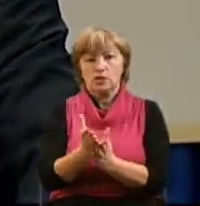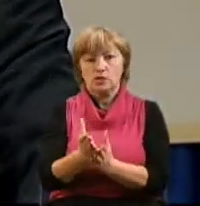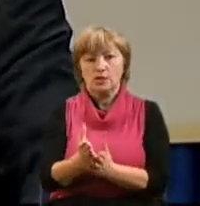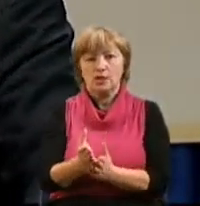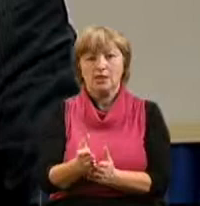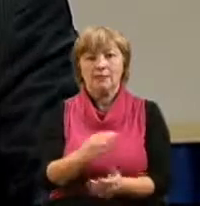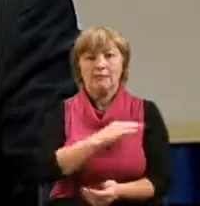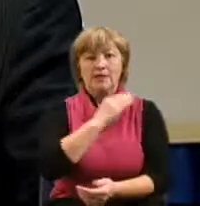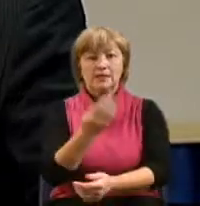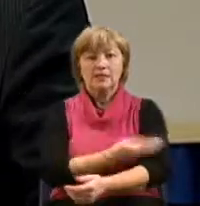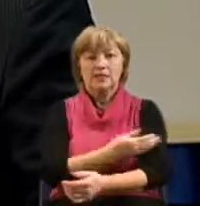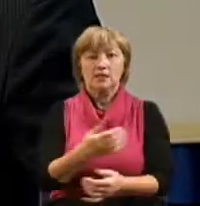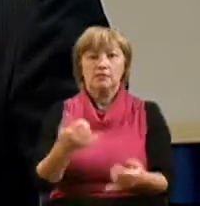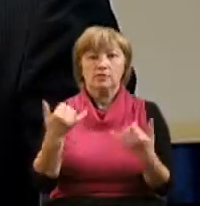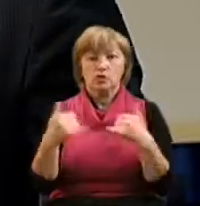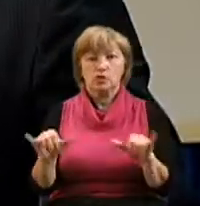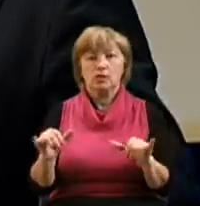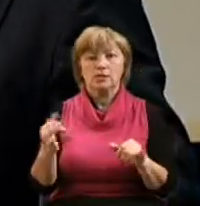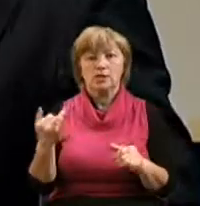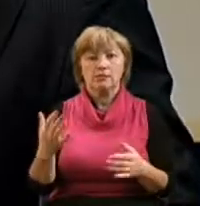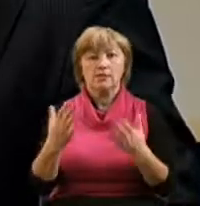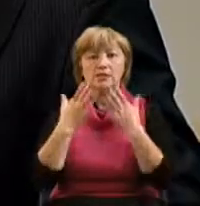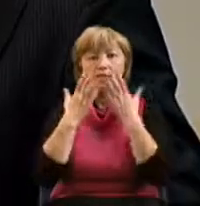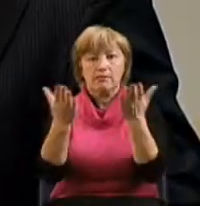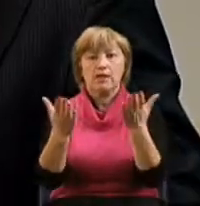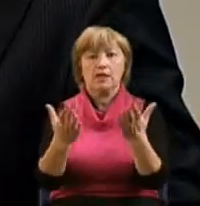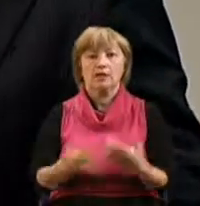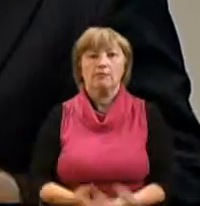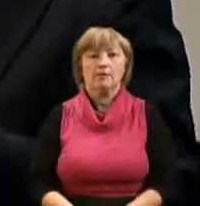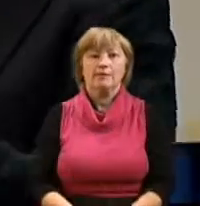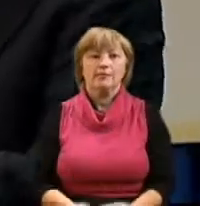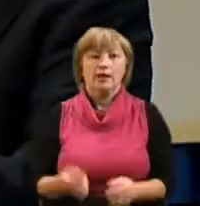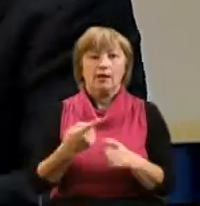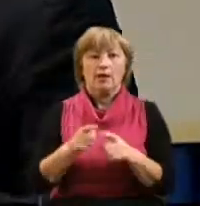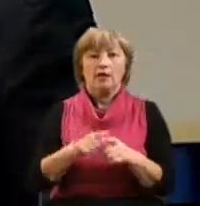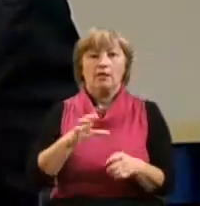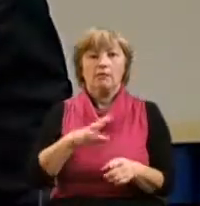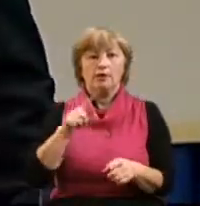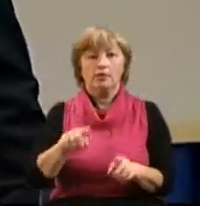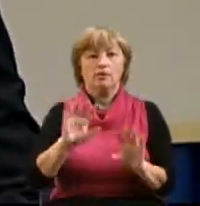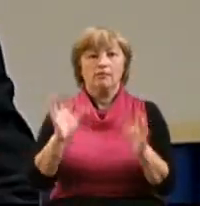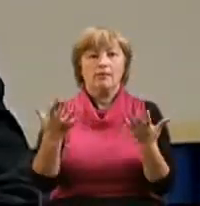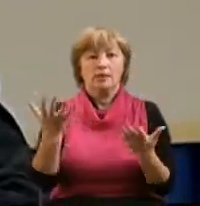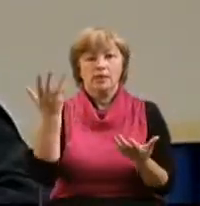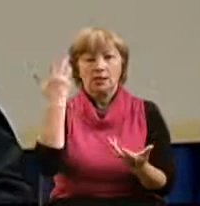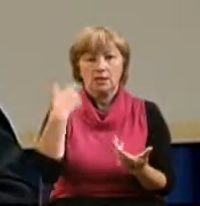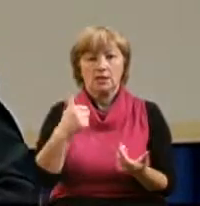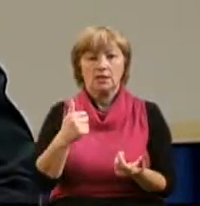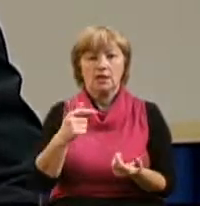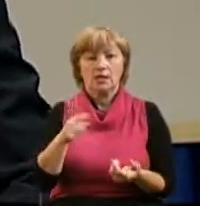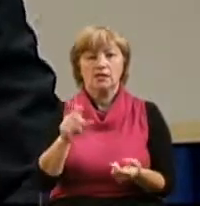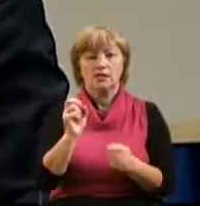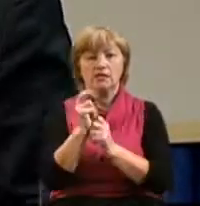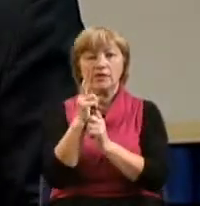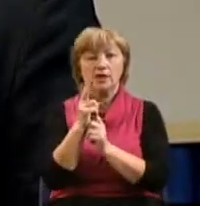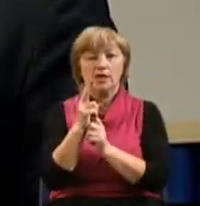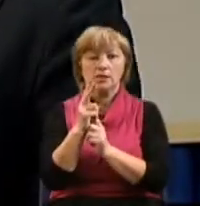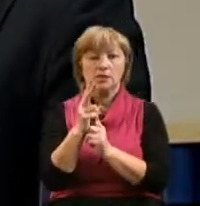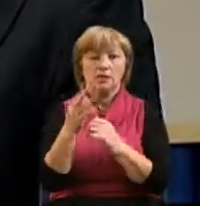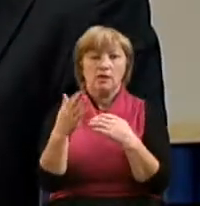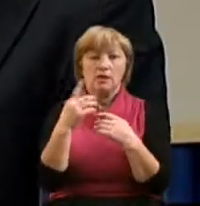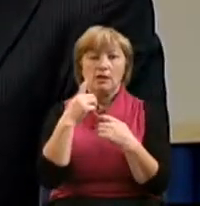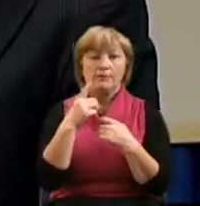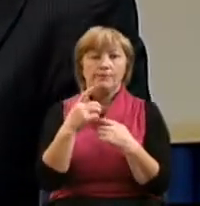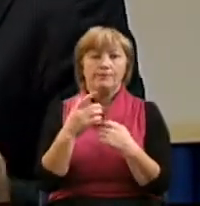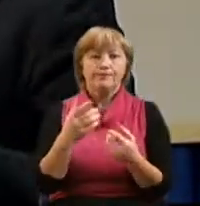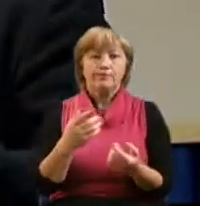с силами, чудесами и знамениями. Это был тот момент, когда эти 12 примерно